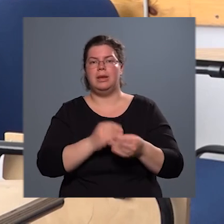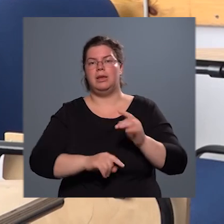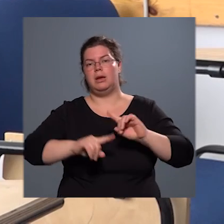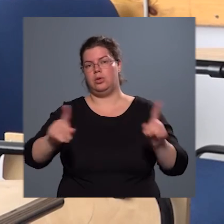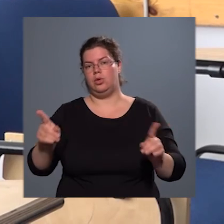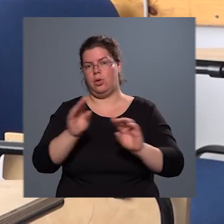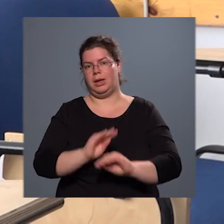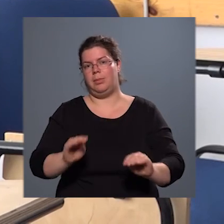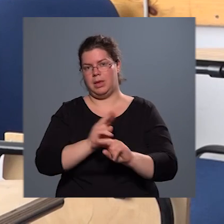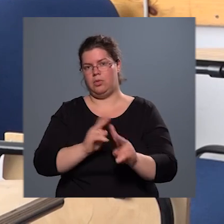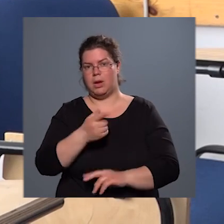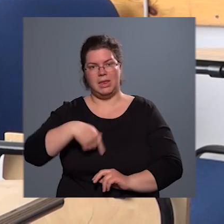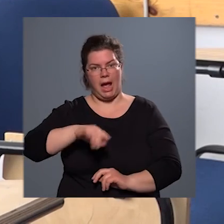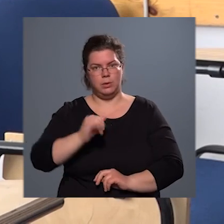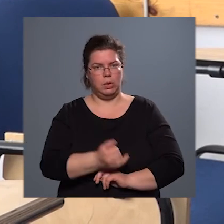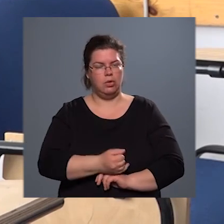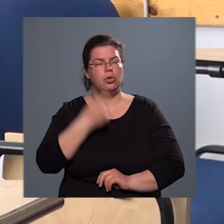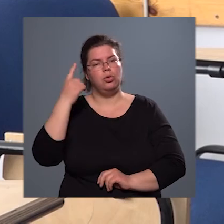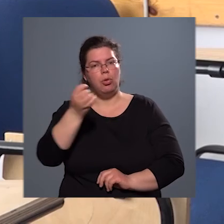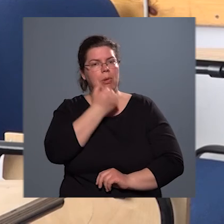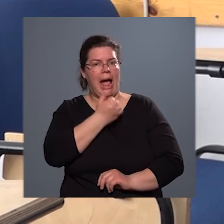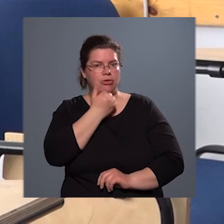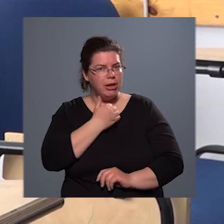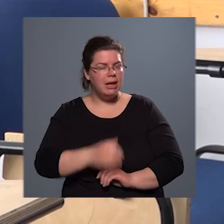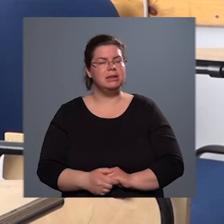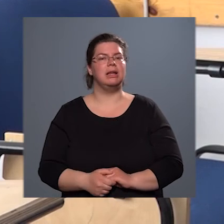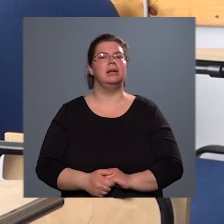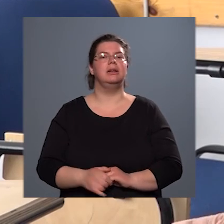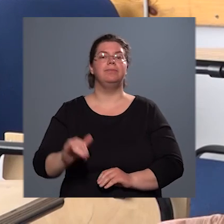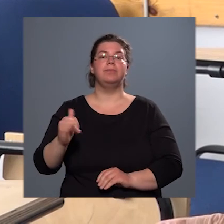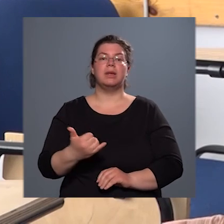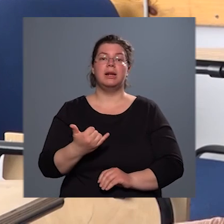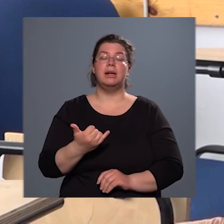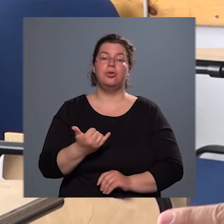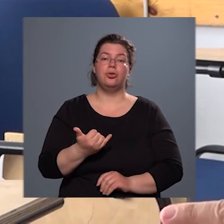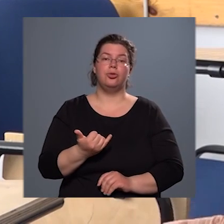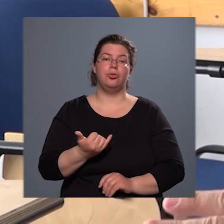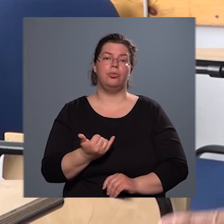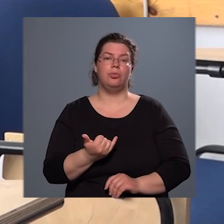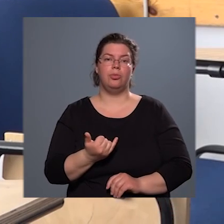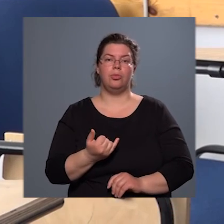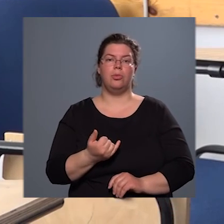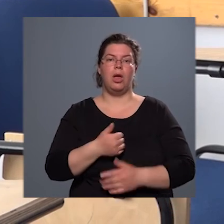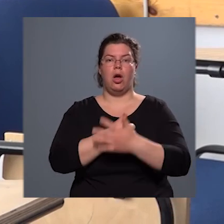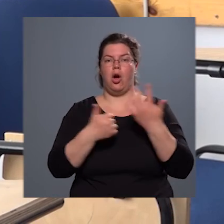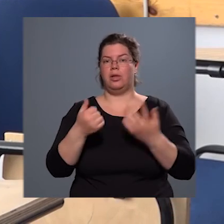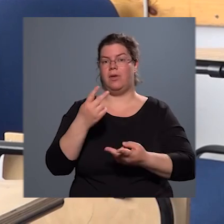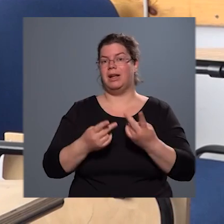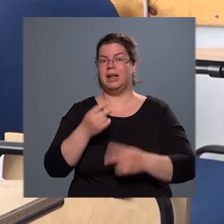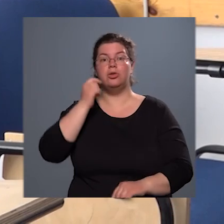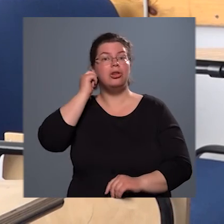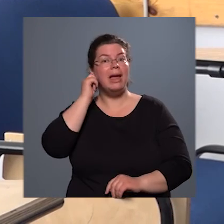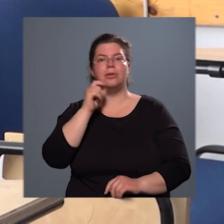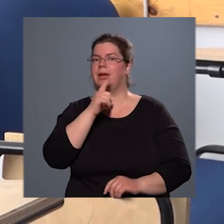nekünk is, hogy el tudjuk sajátítani. Illetve hát a 60 kilós lányok nem